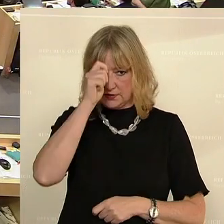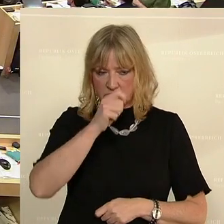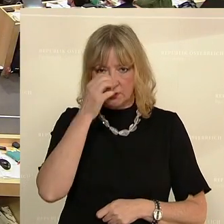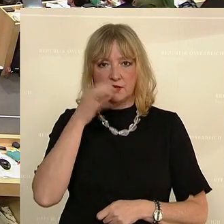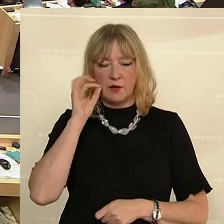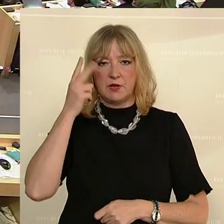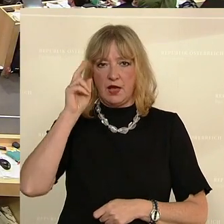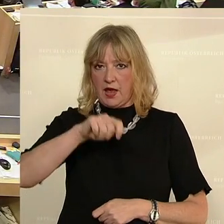Sofie noch viele von den NEOS.